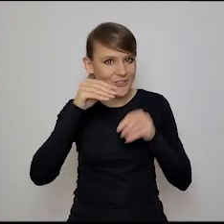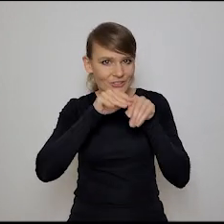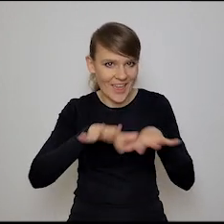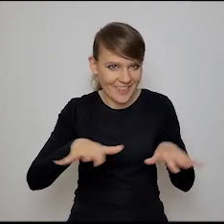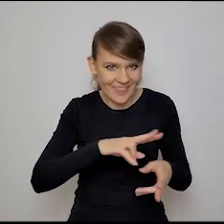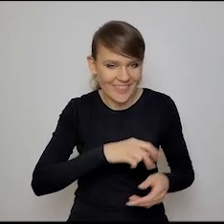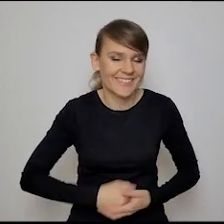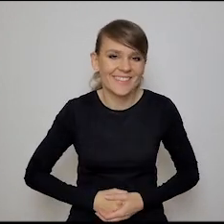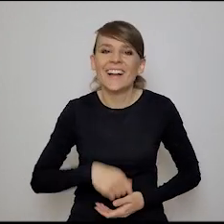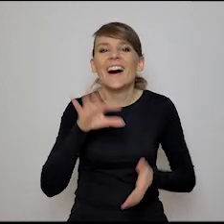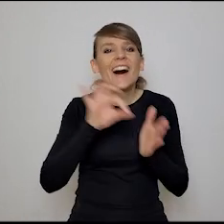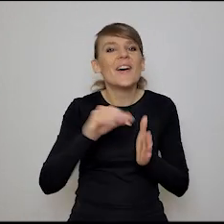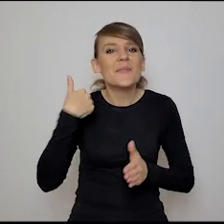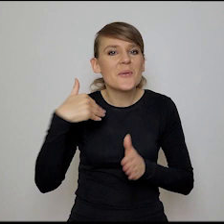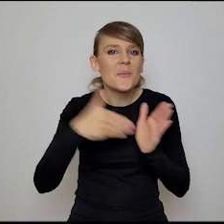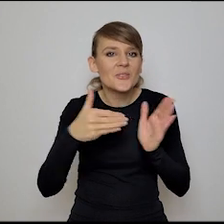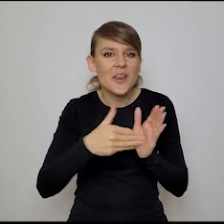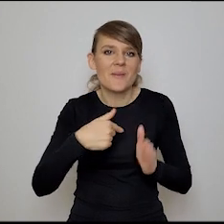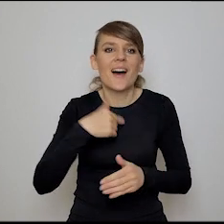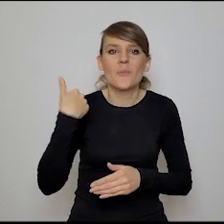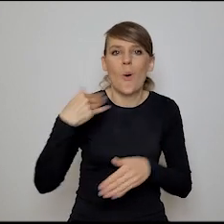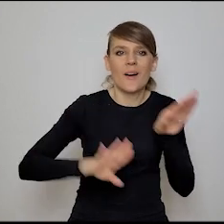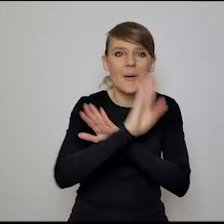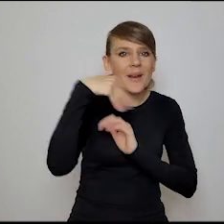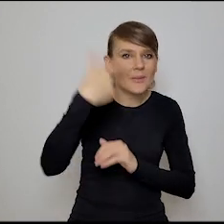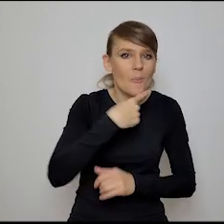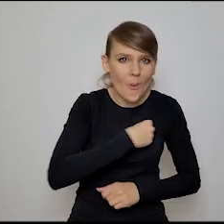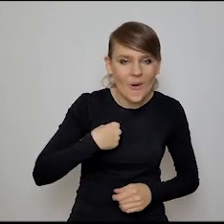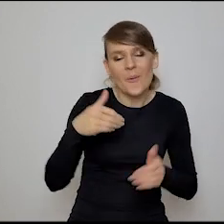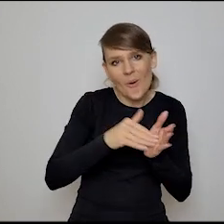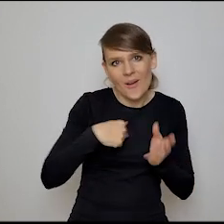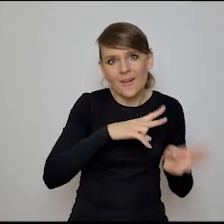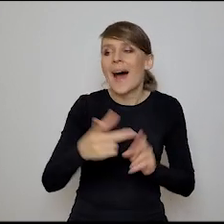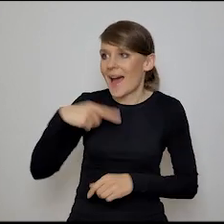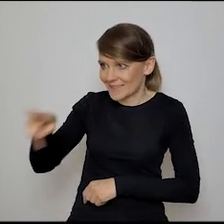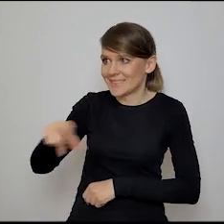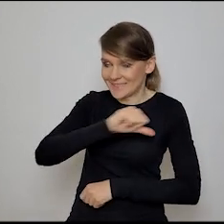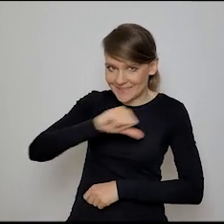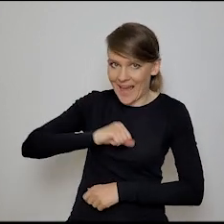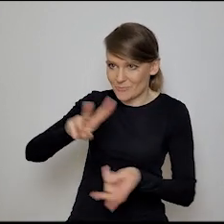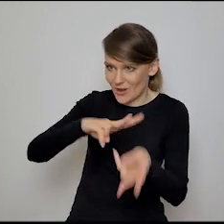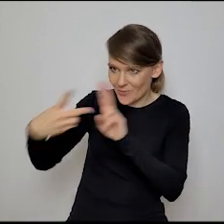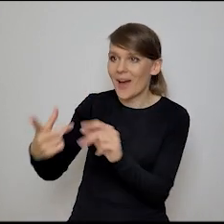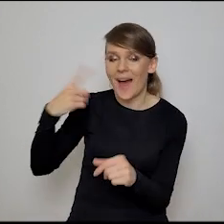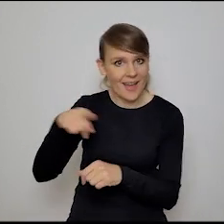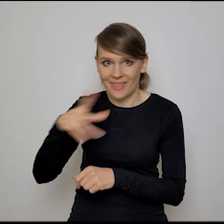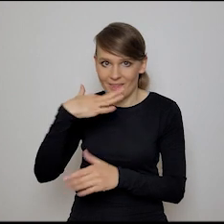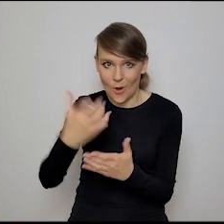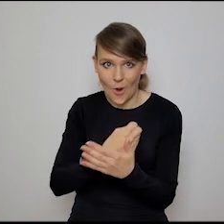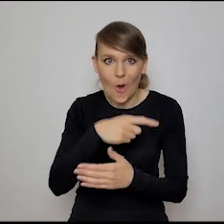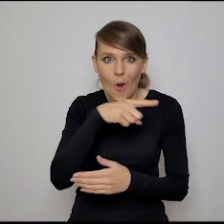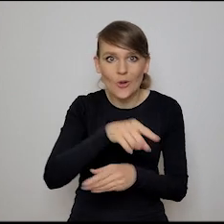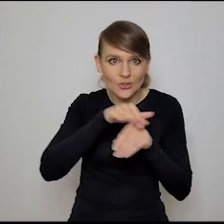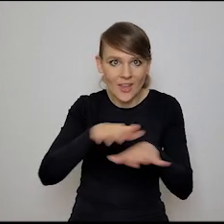bo to akurat na potrzeby pewnego wystąpienia po polsku, ale raporty... postanowiłeś sam. Dobrze. Nie korzystasz z sieci